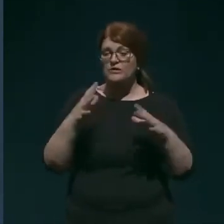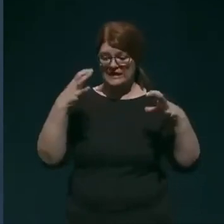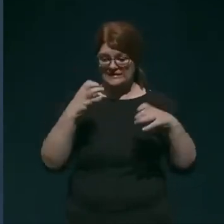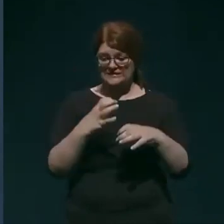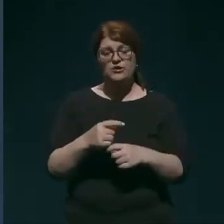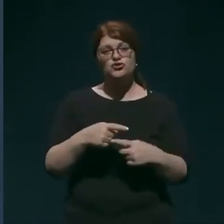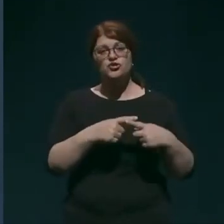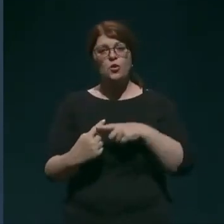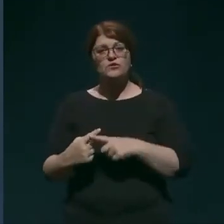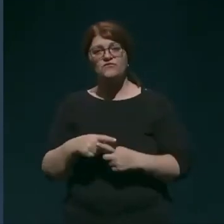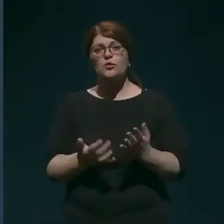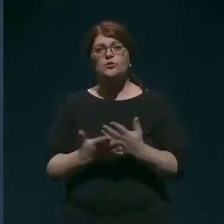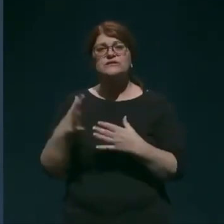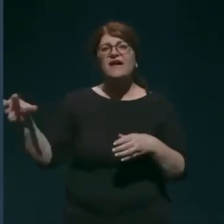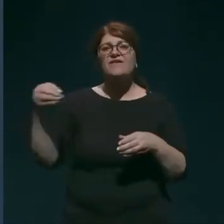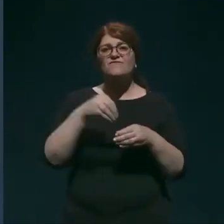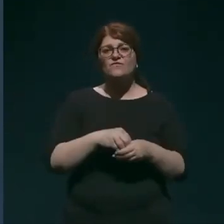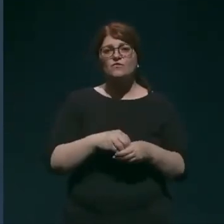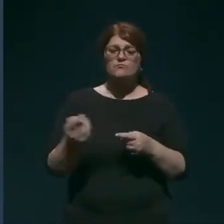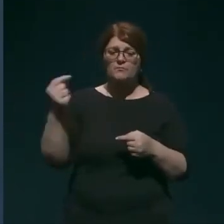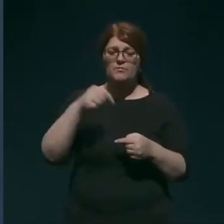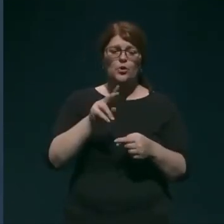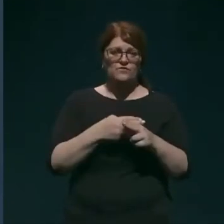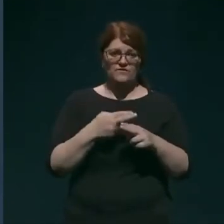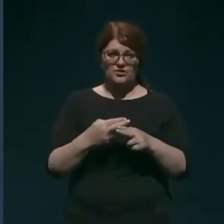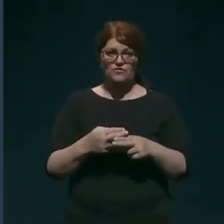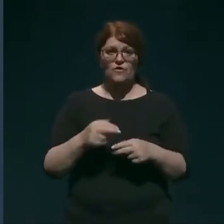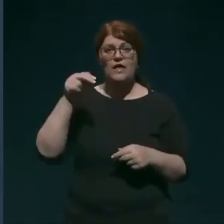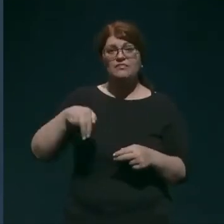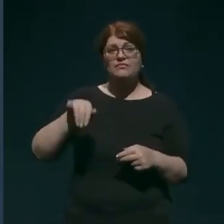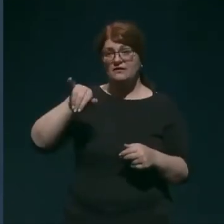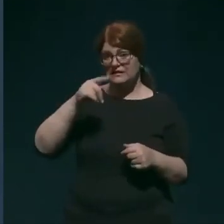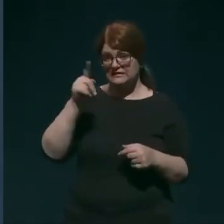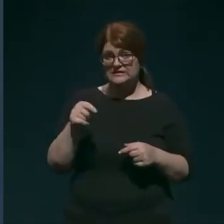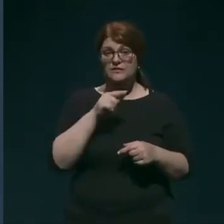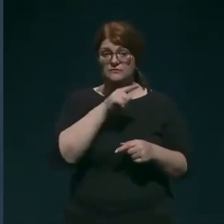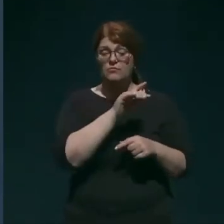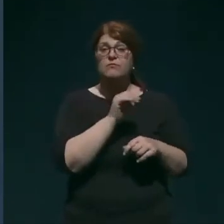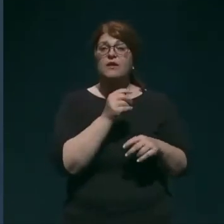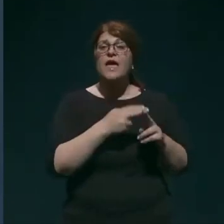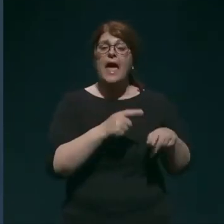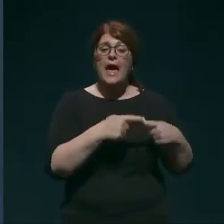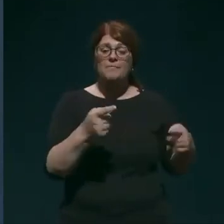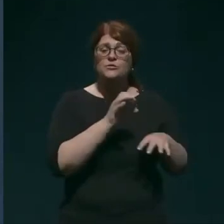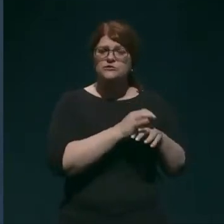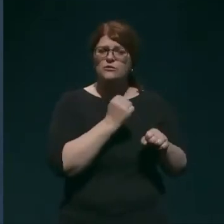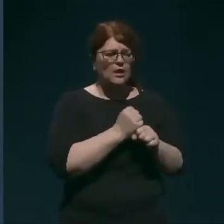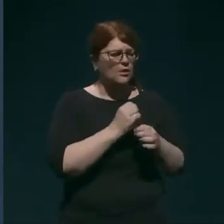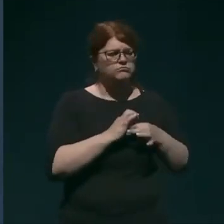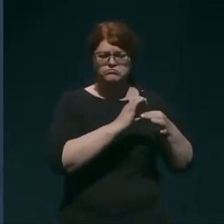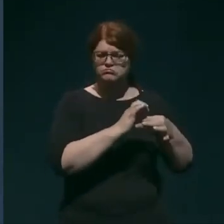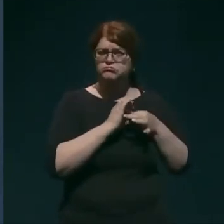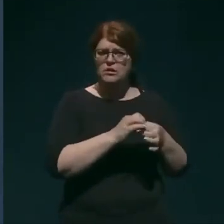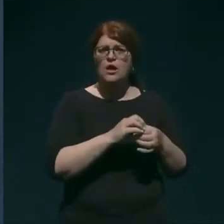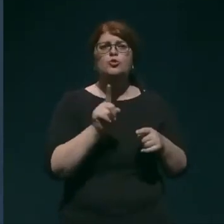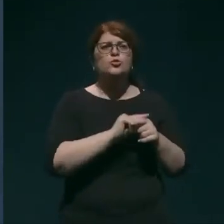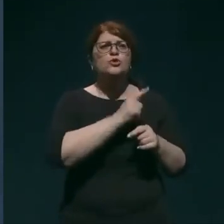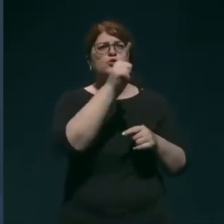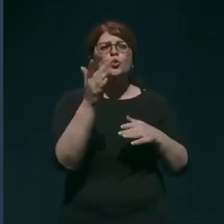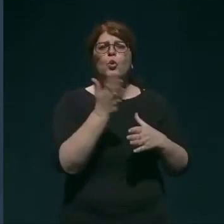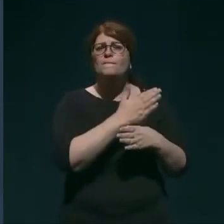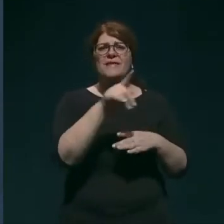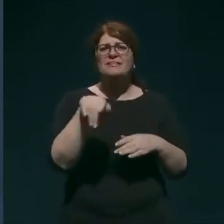tveganje za vnos v državo. To na Nacionalnem inštitutu epidemiologij delamo neprestano, sodelujemo z mednarodnimi inštitucemi,